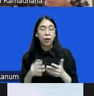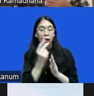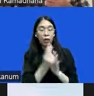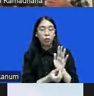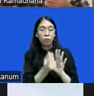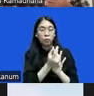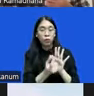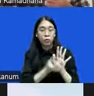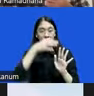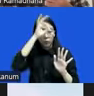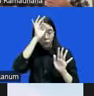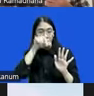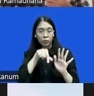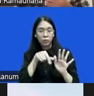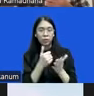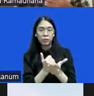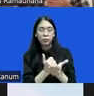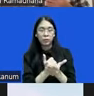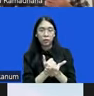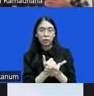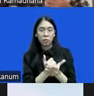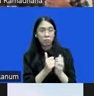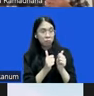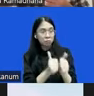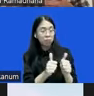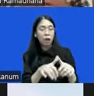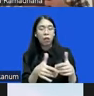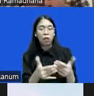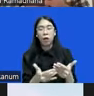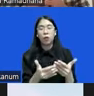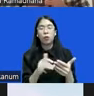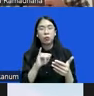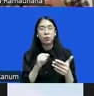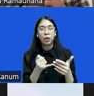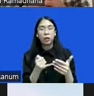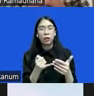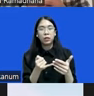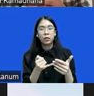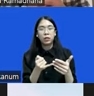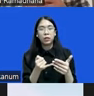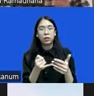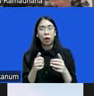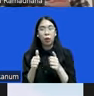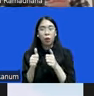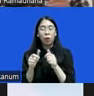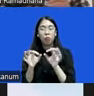ini apakah ampuh atau menjadi obat mujarab untuk